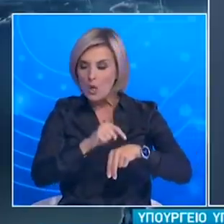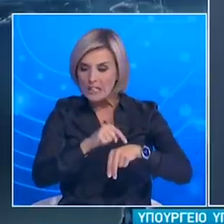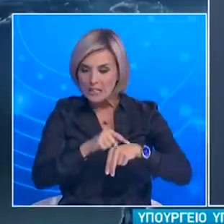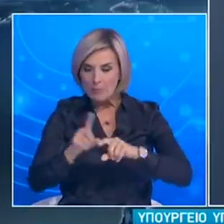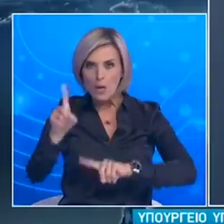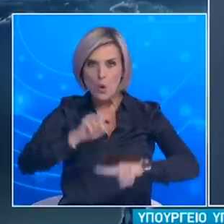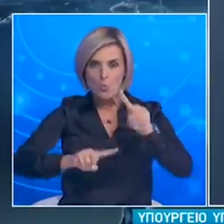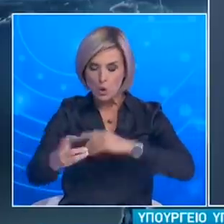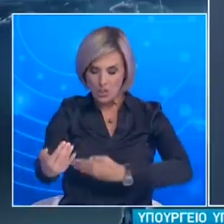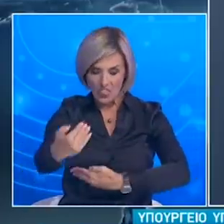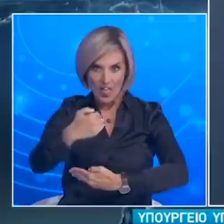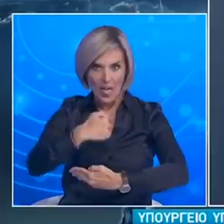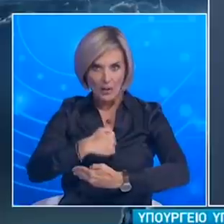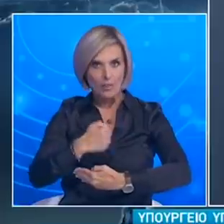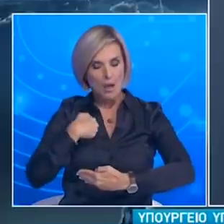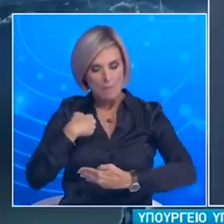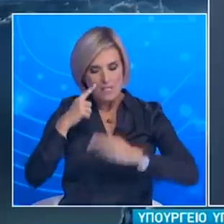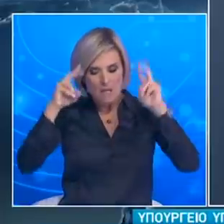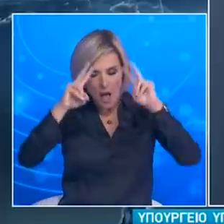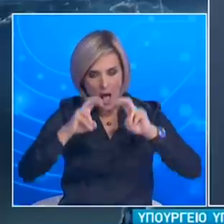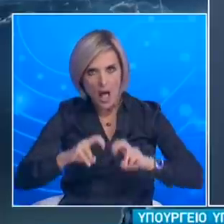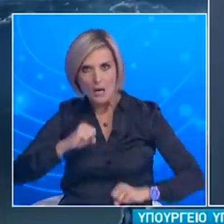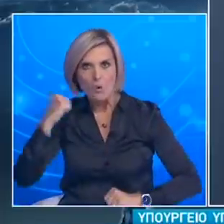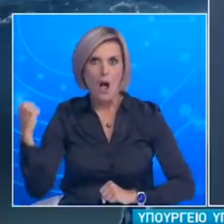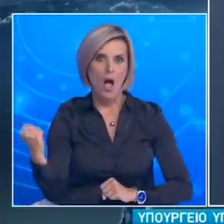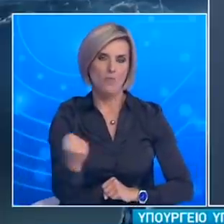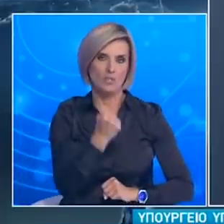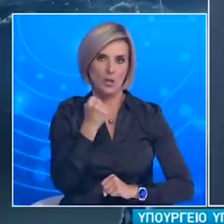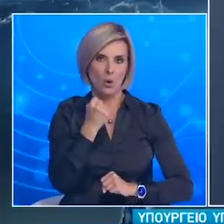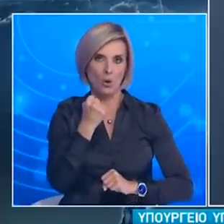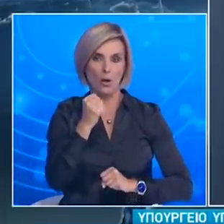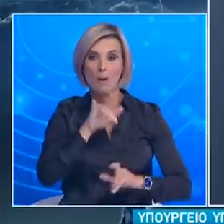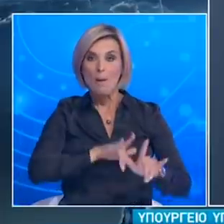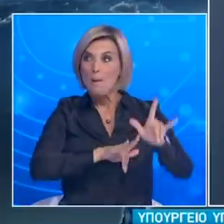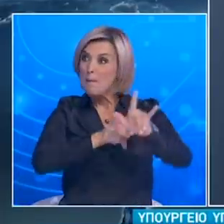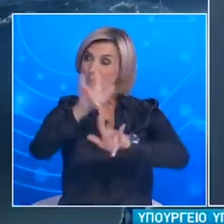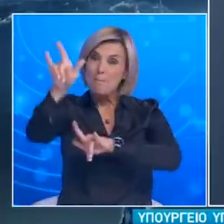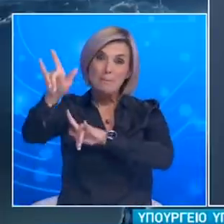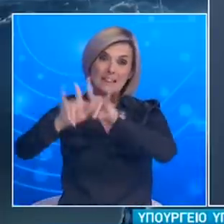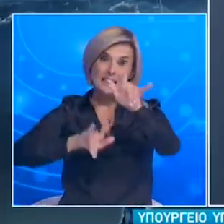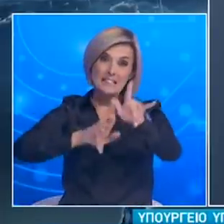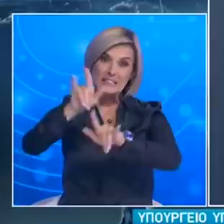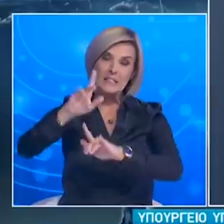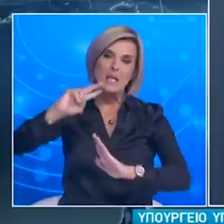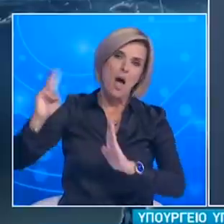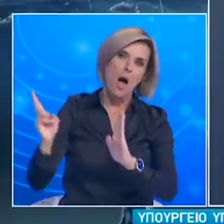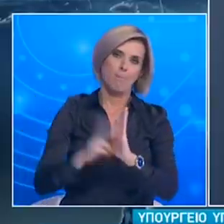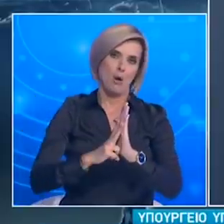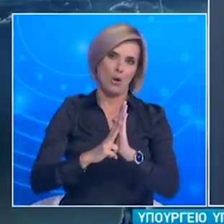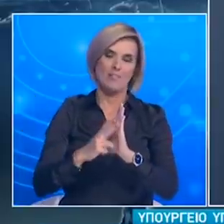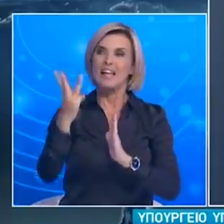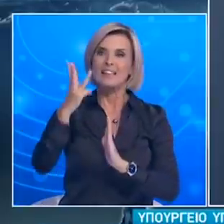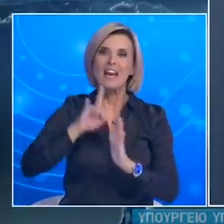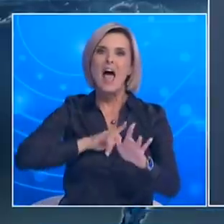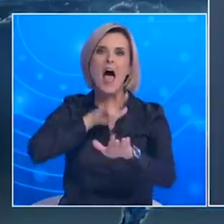ώστε να προσαρμόσουμε ανάλογα την πολιτική μας Το μέτρο της απαγόρευσης των πτήσεων από την ευρύτερη περιοχή της Καταλωνίας και από τα τρία αεροδρόμια